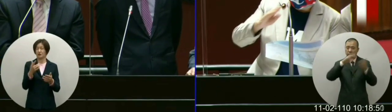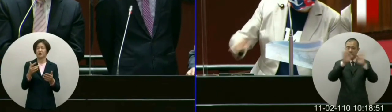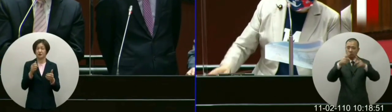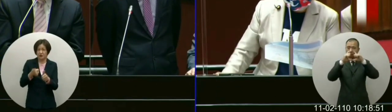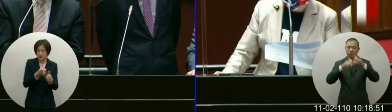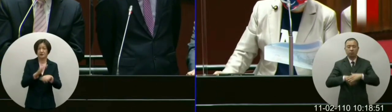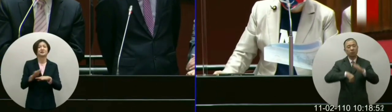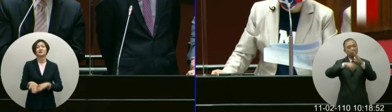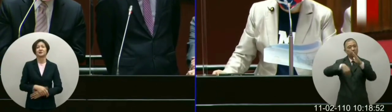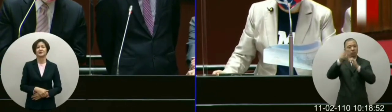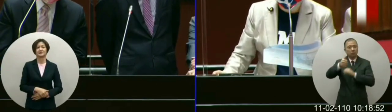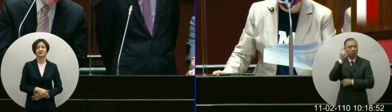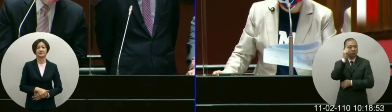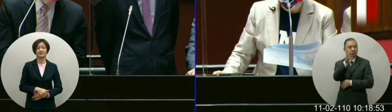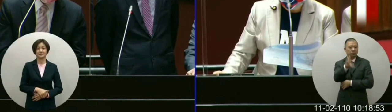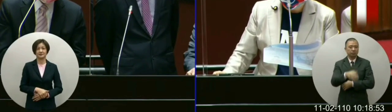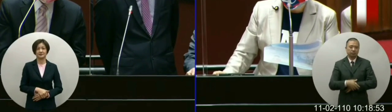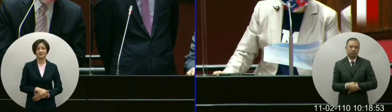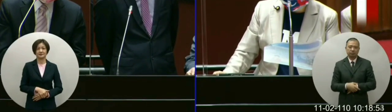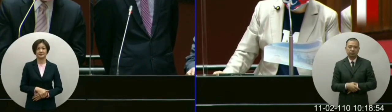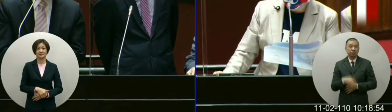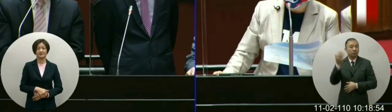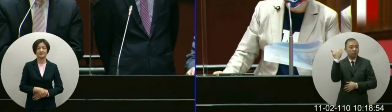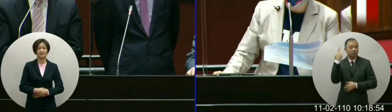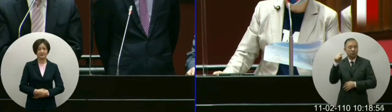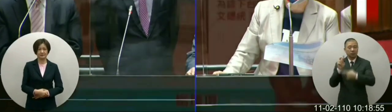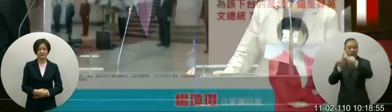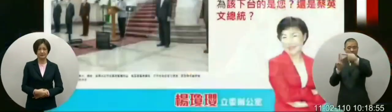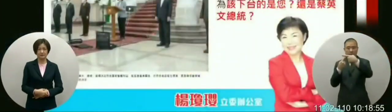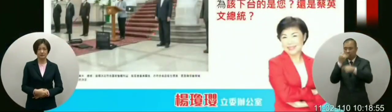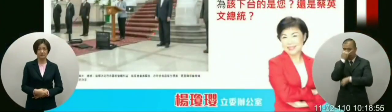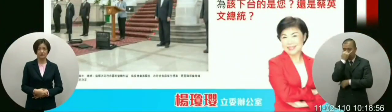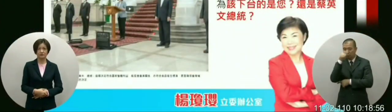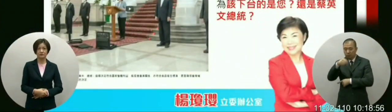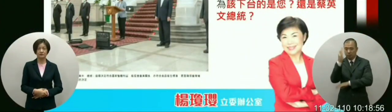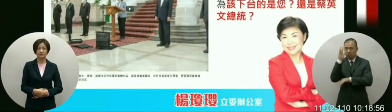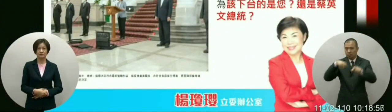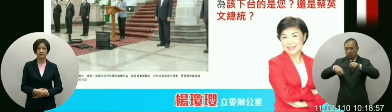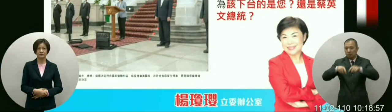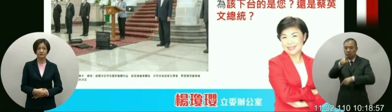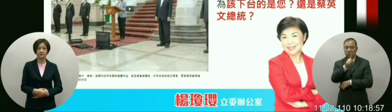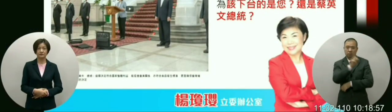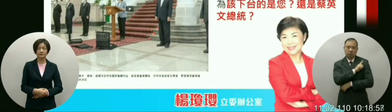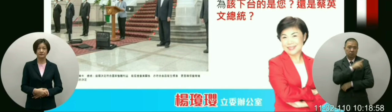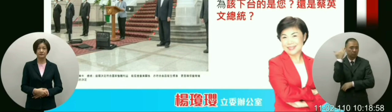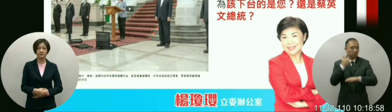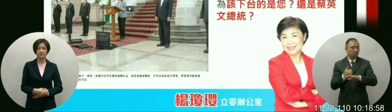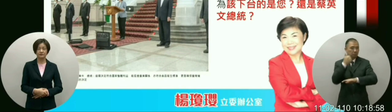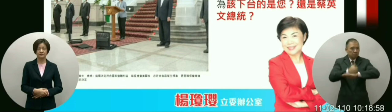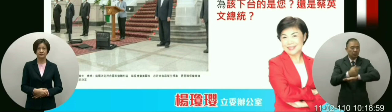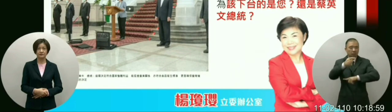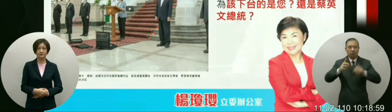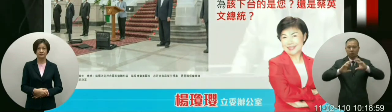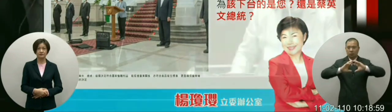本心要请教当时莱猪政策是在你行政院的任内也在总统府所